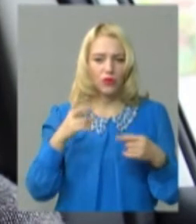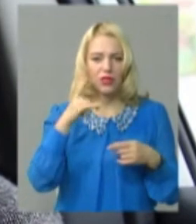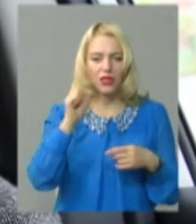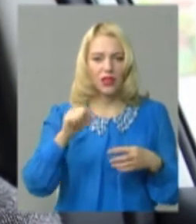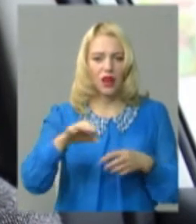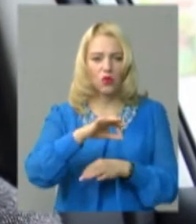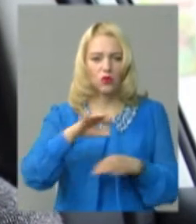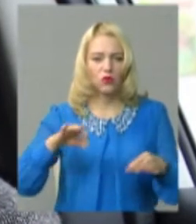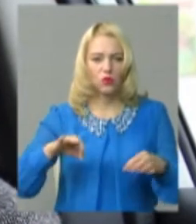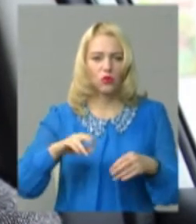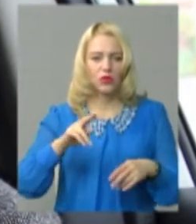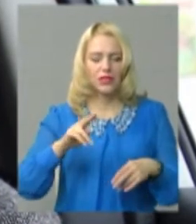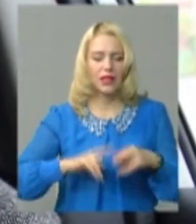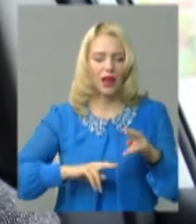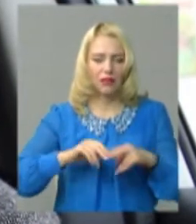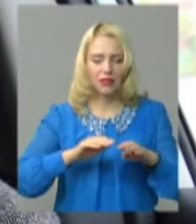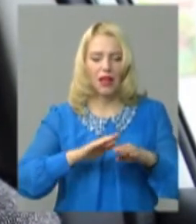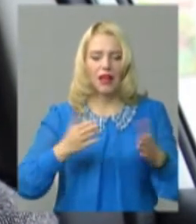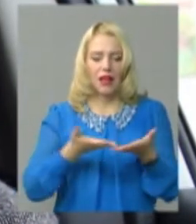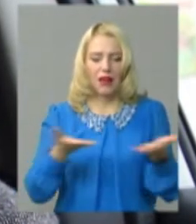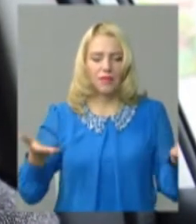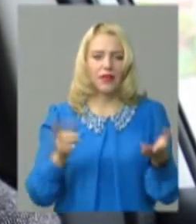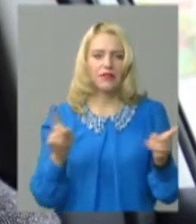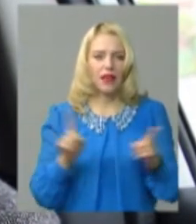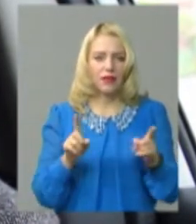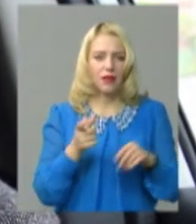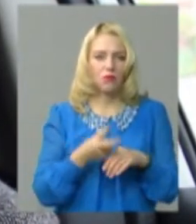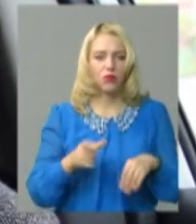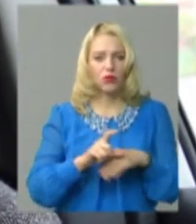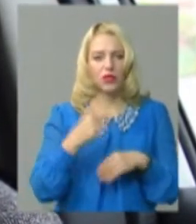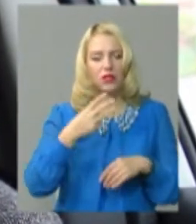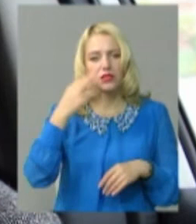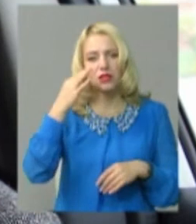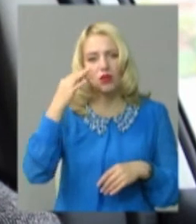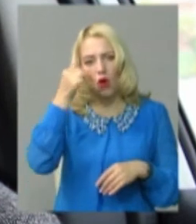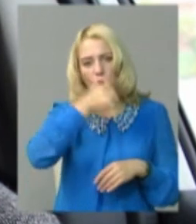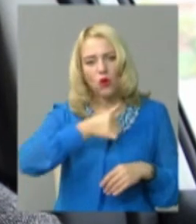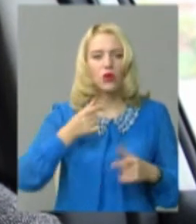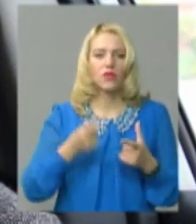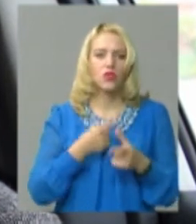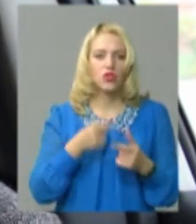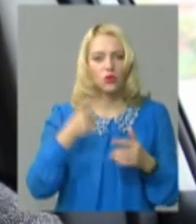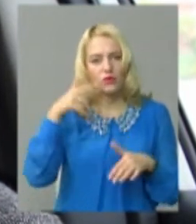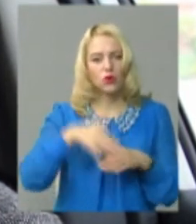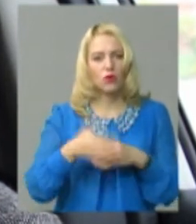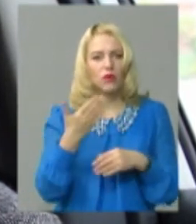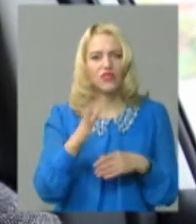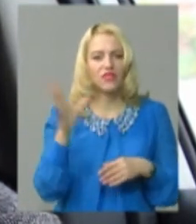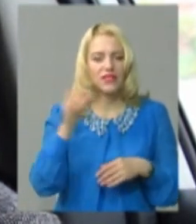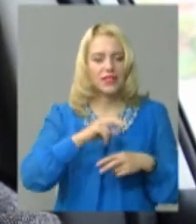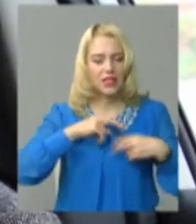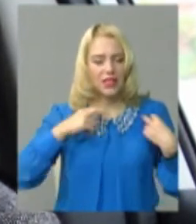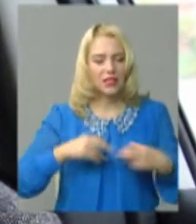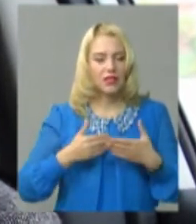яким вже понад 30 років. І тому мене цікавить, чи усвідомлюєте ви усі ризики від такого